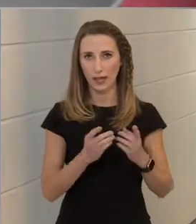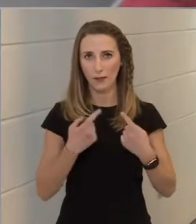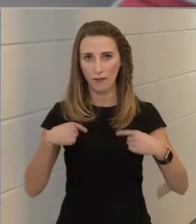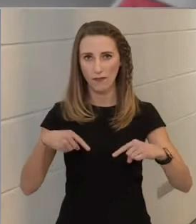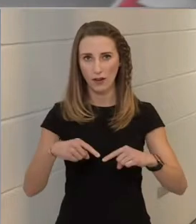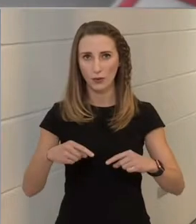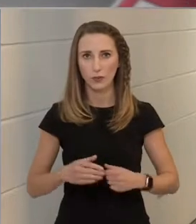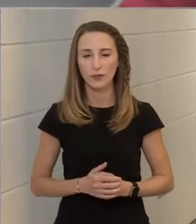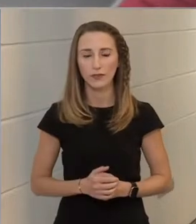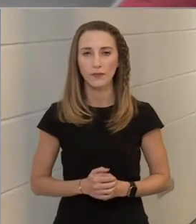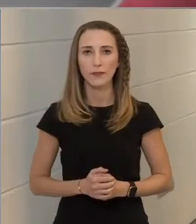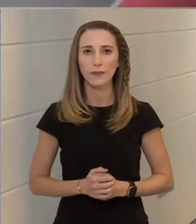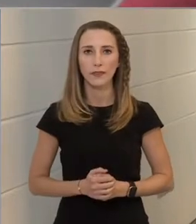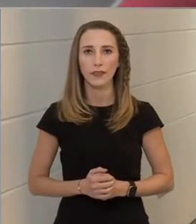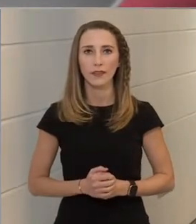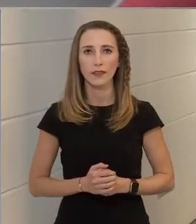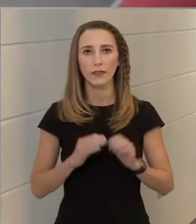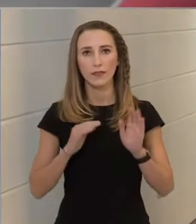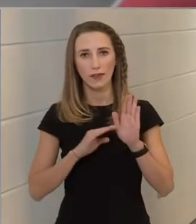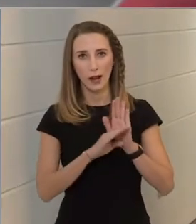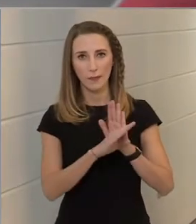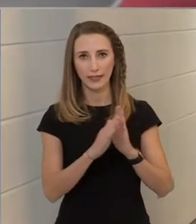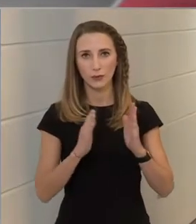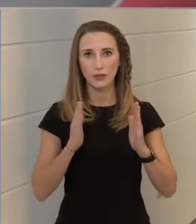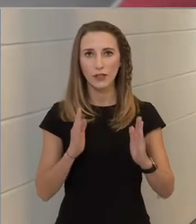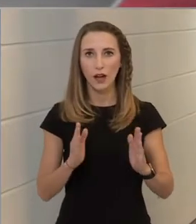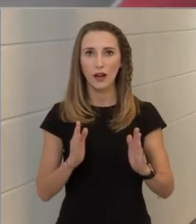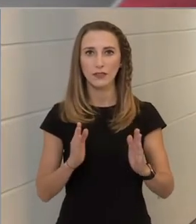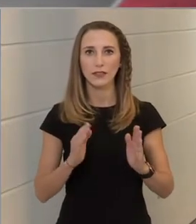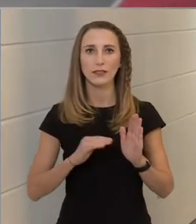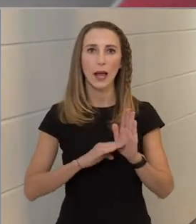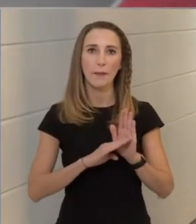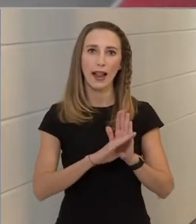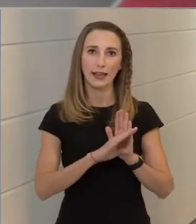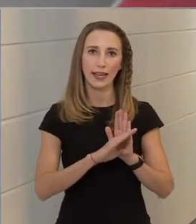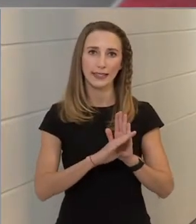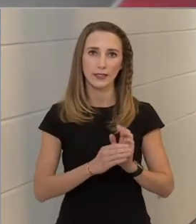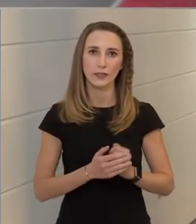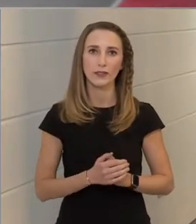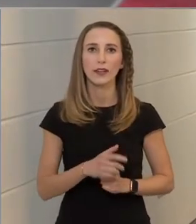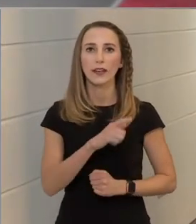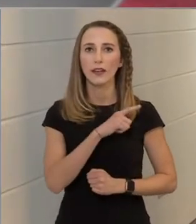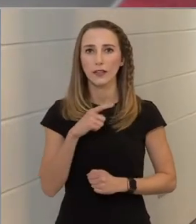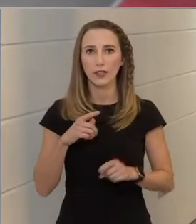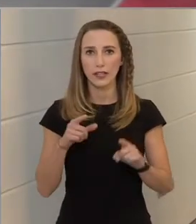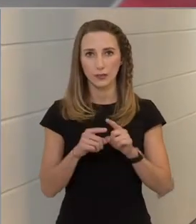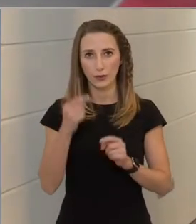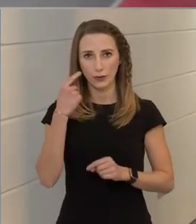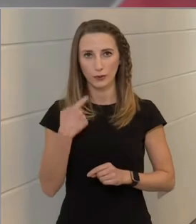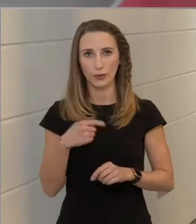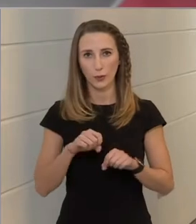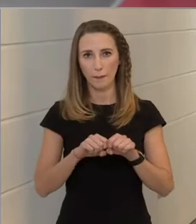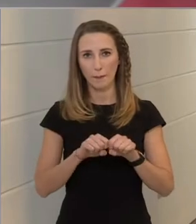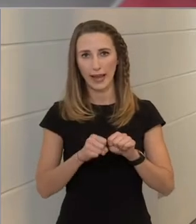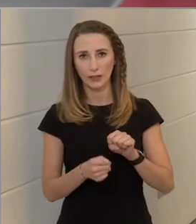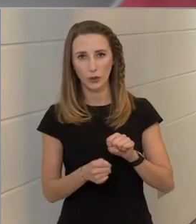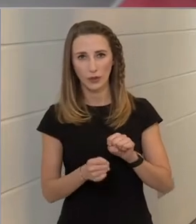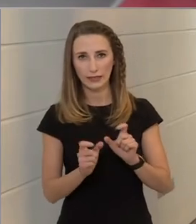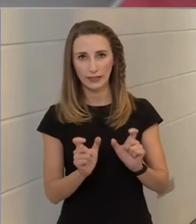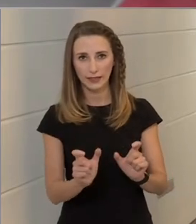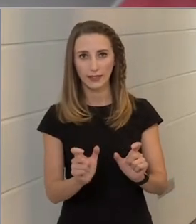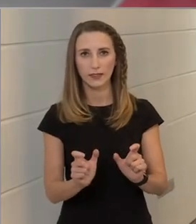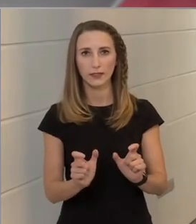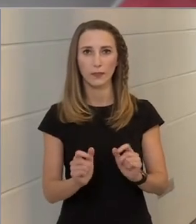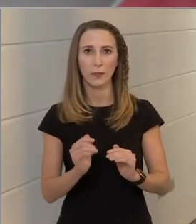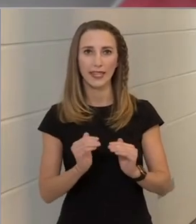Ezt a felmenő szakaszt, ezt az emelkedést csak is úgy tudjuk megtörni és